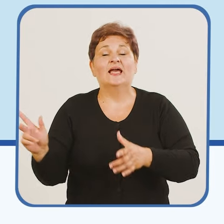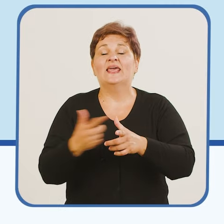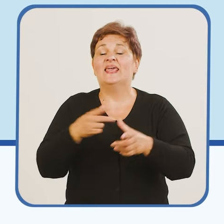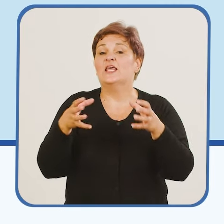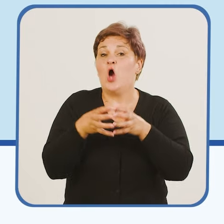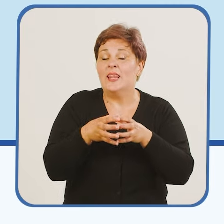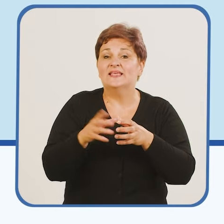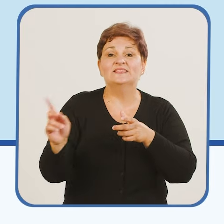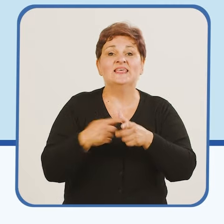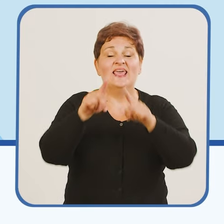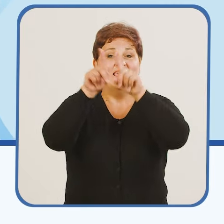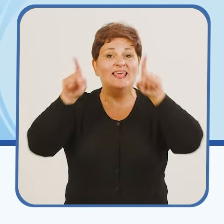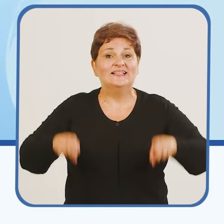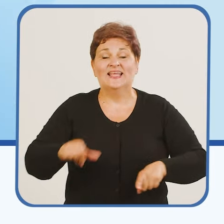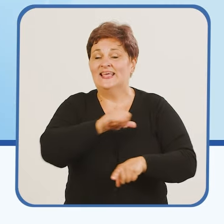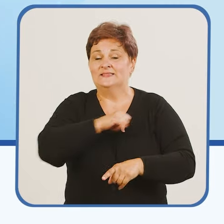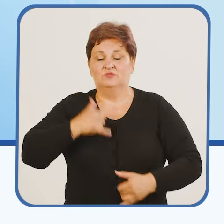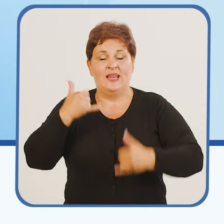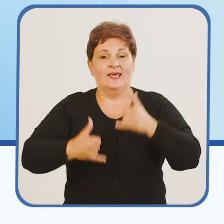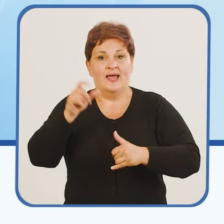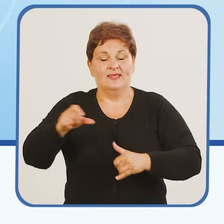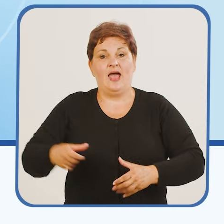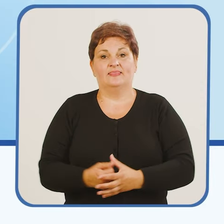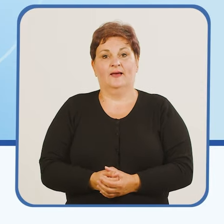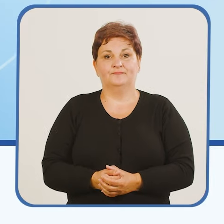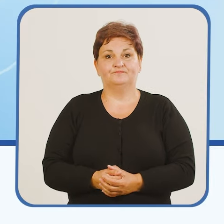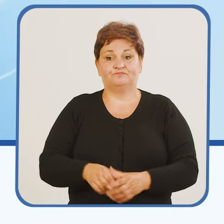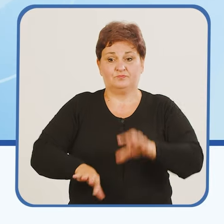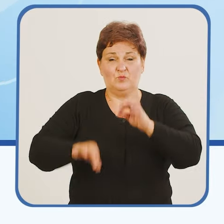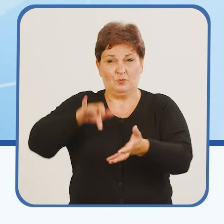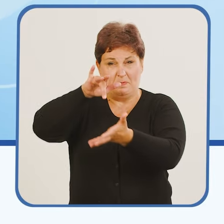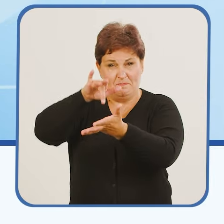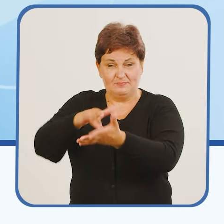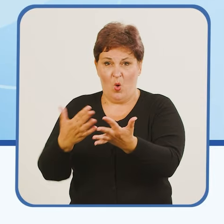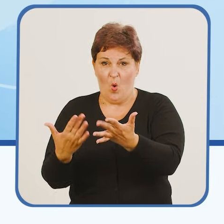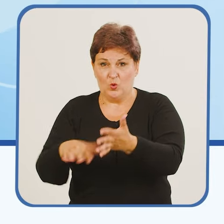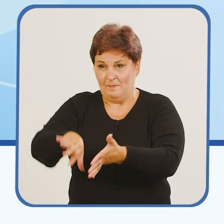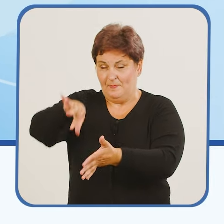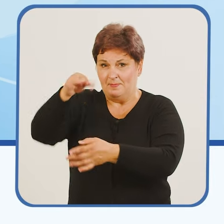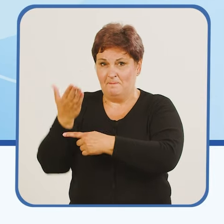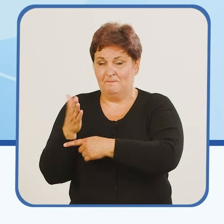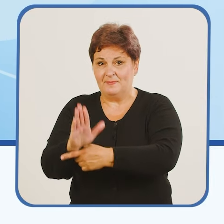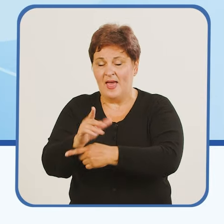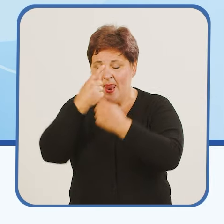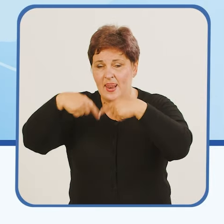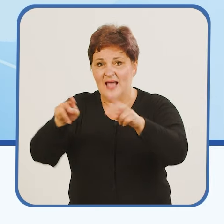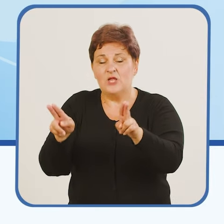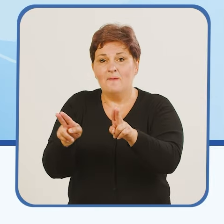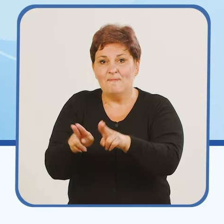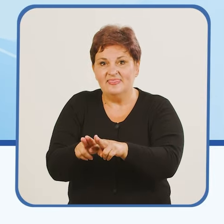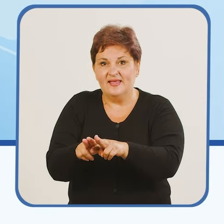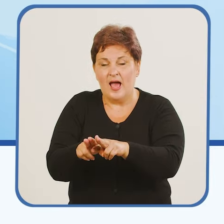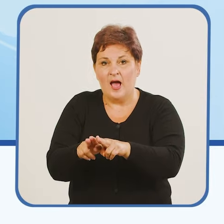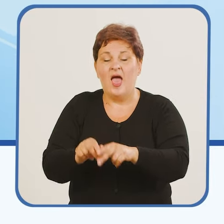ili koalicije ili liste neovisnih kandidata. U izbornim jedinicama u kojima se biraju i pripadnici